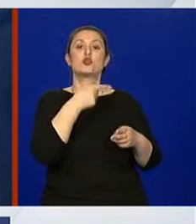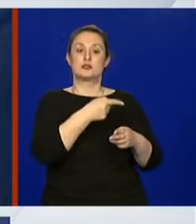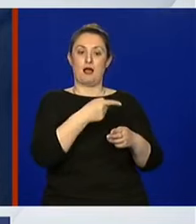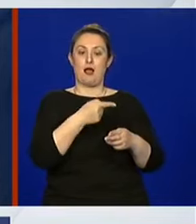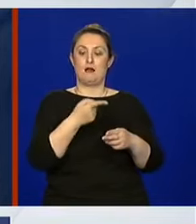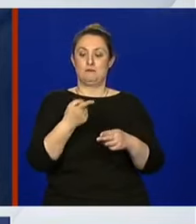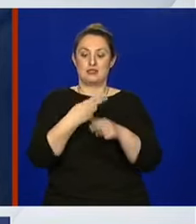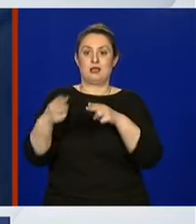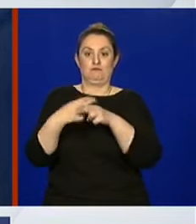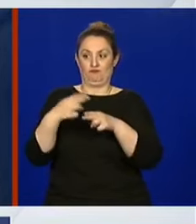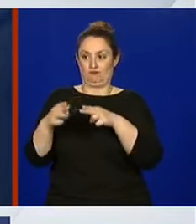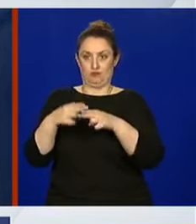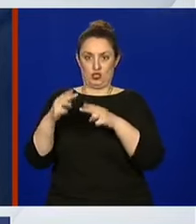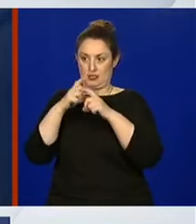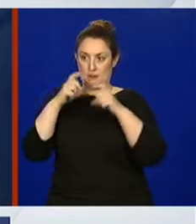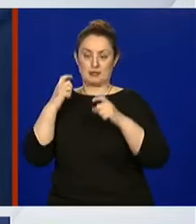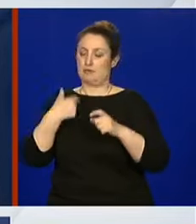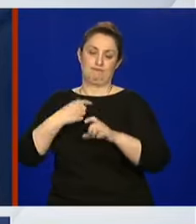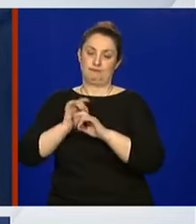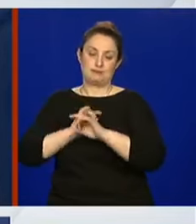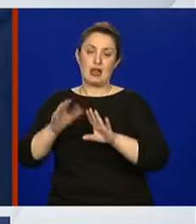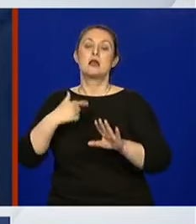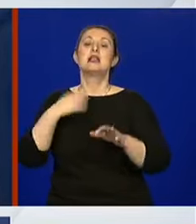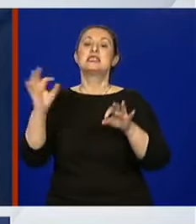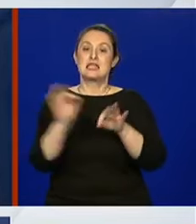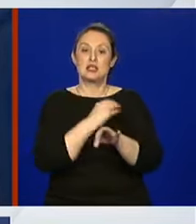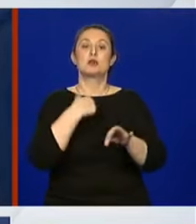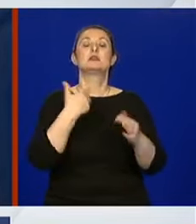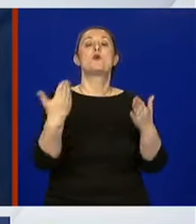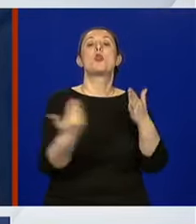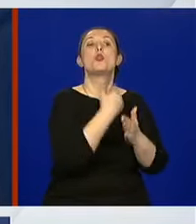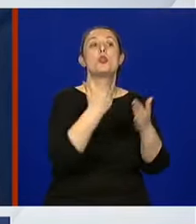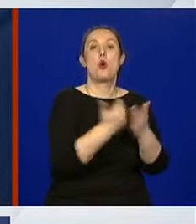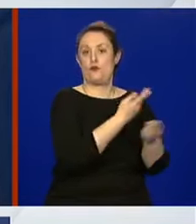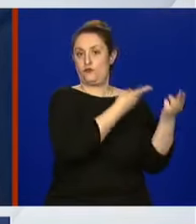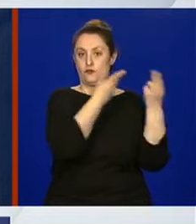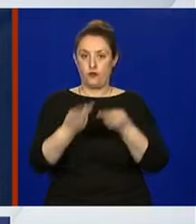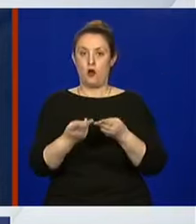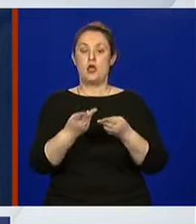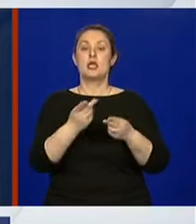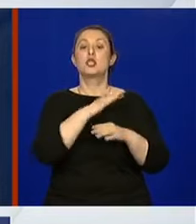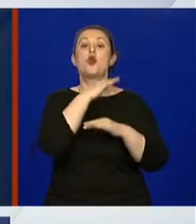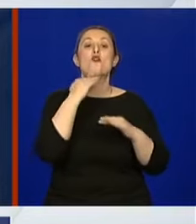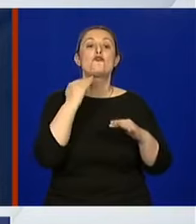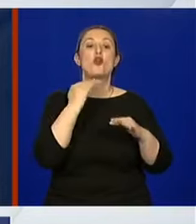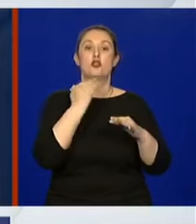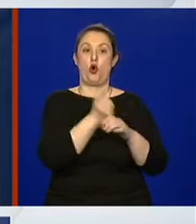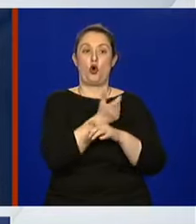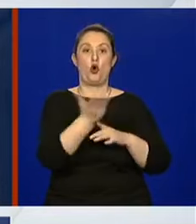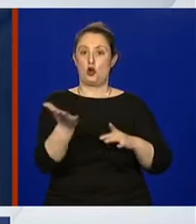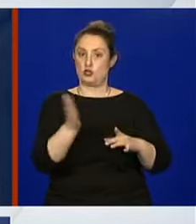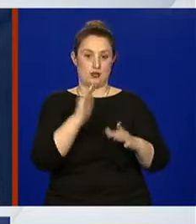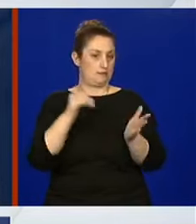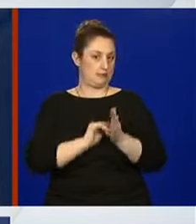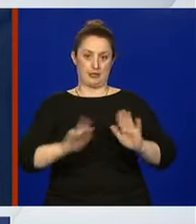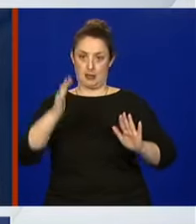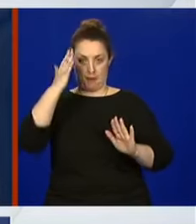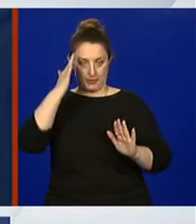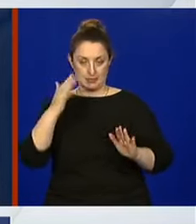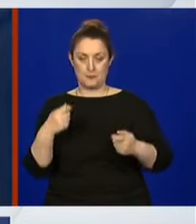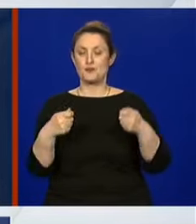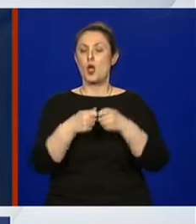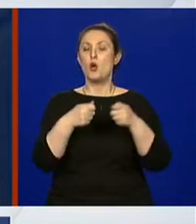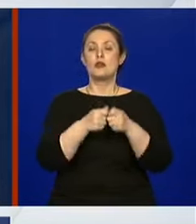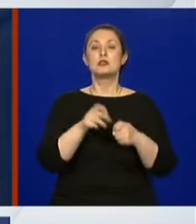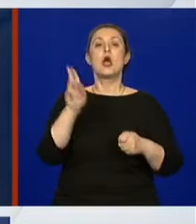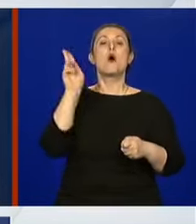srećom na vrijeme smo uspili nabaviti nove i dodatne količine i sad više nemamo tih briga oko toga. Što se tiče ovih običnih